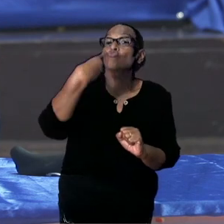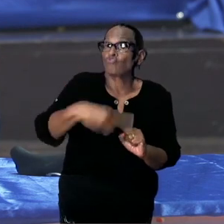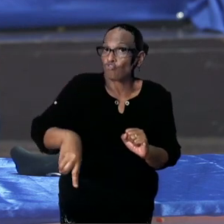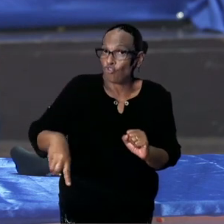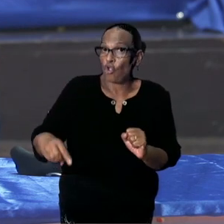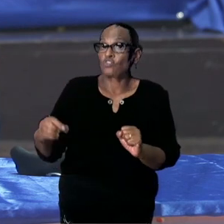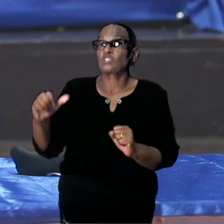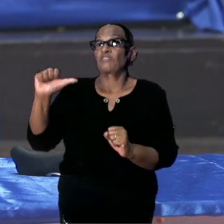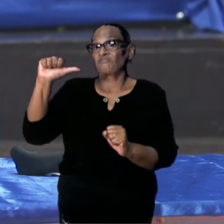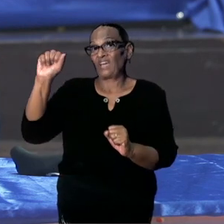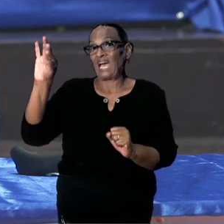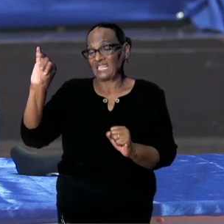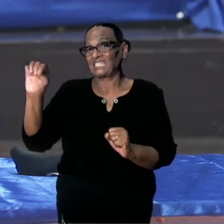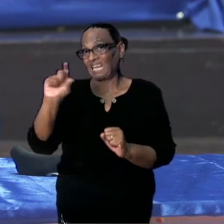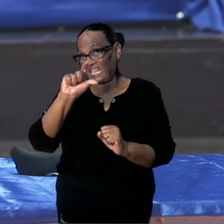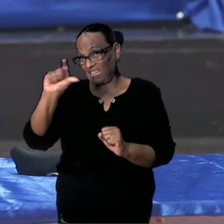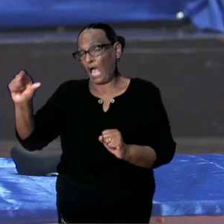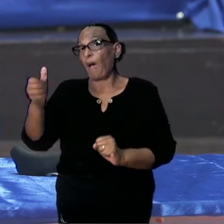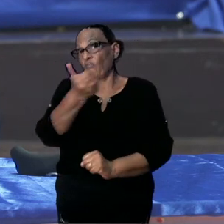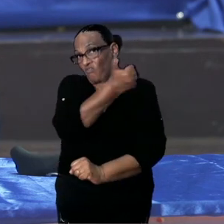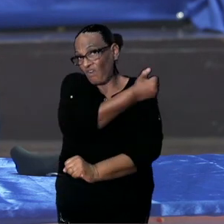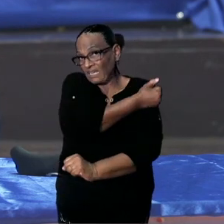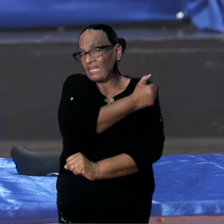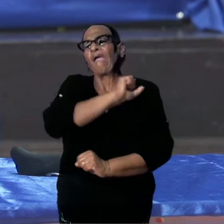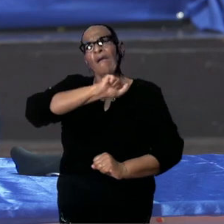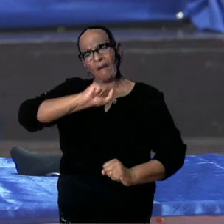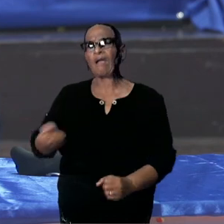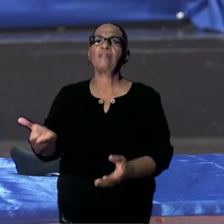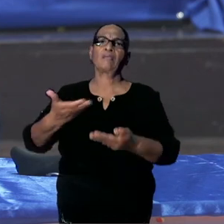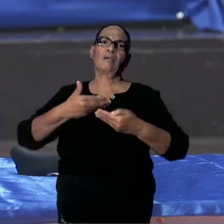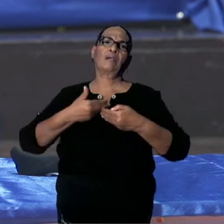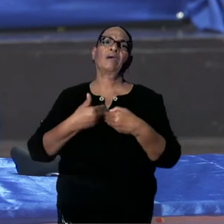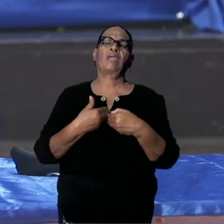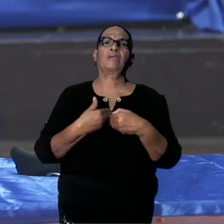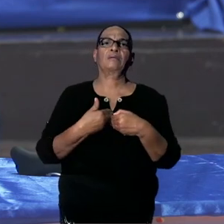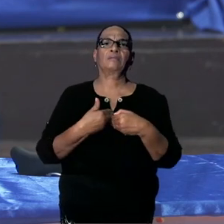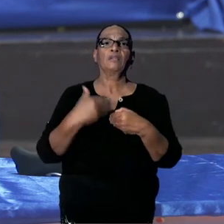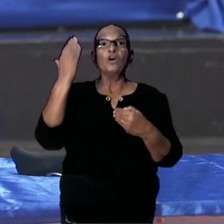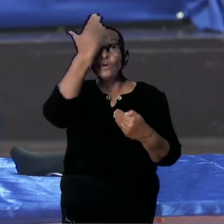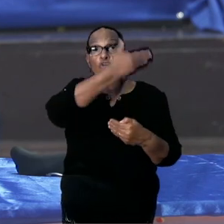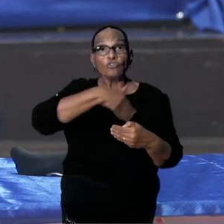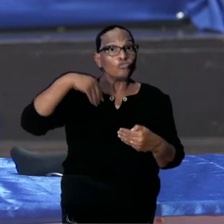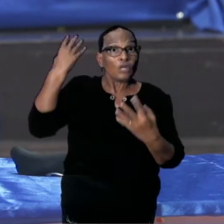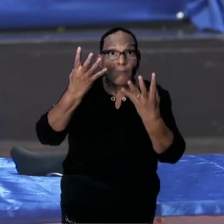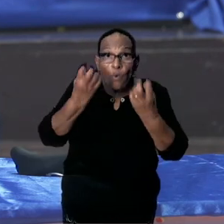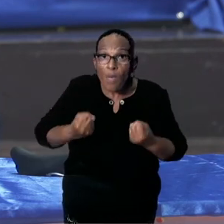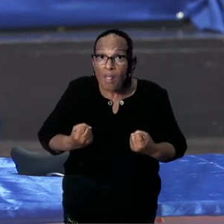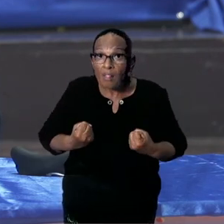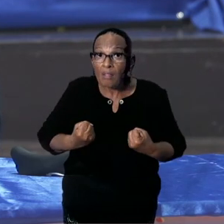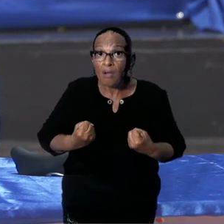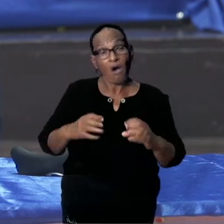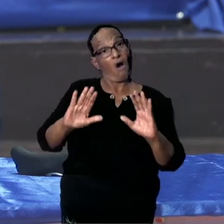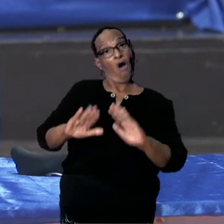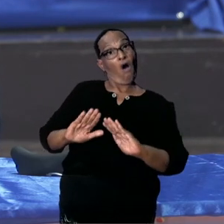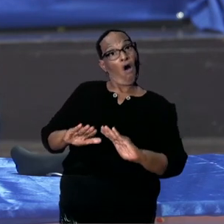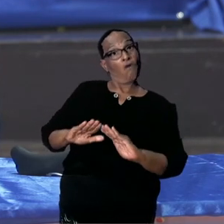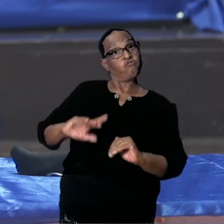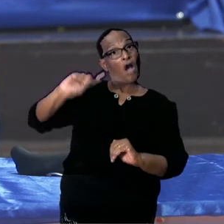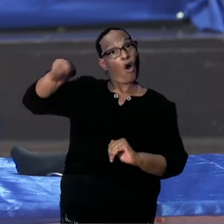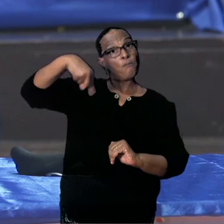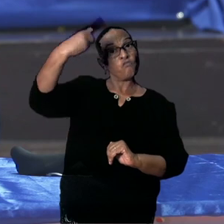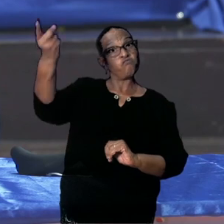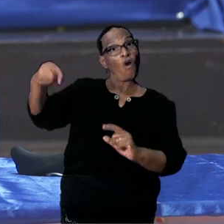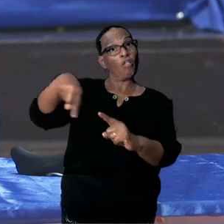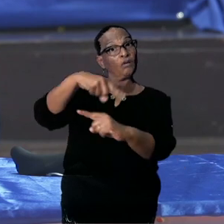AstraZeneca in aanmerking te komen. De vraag is Suriname, wilt u het of wacht u op de volgende